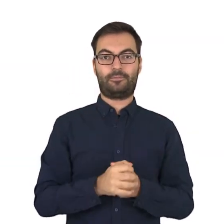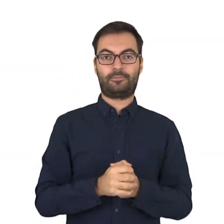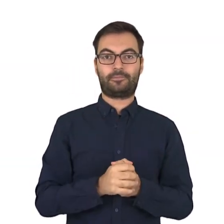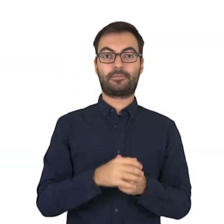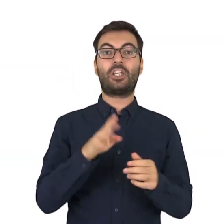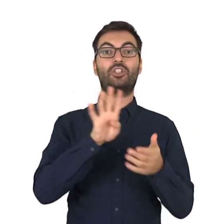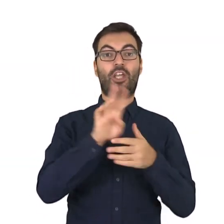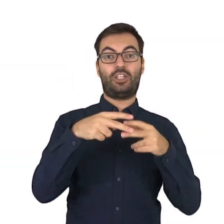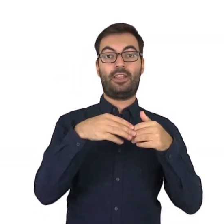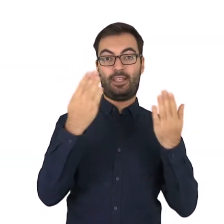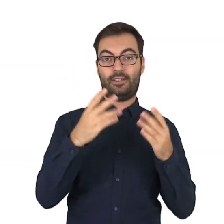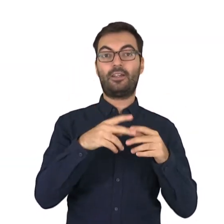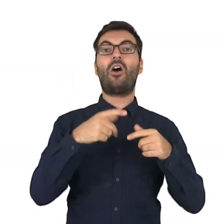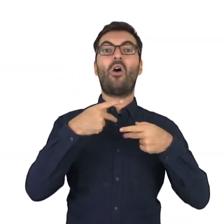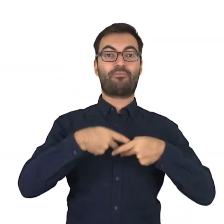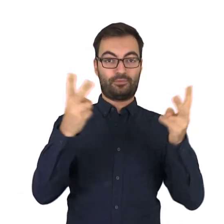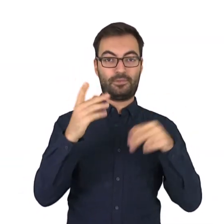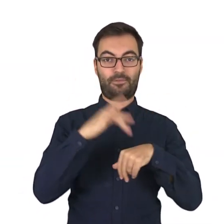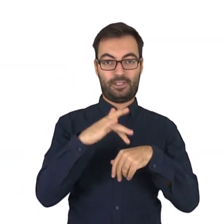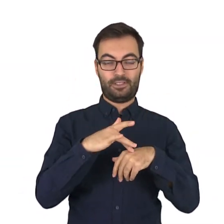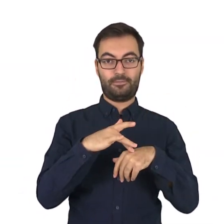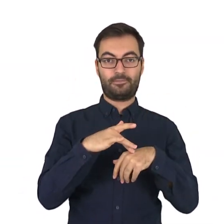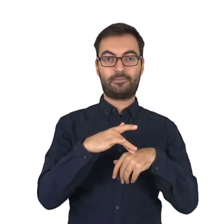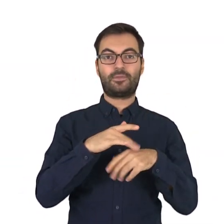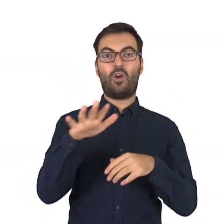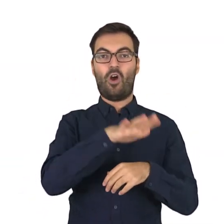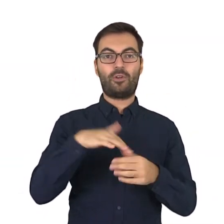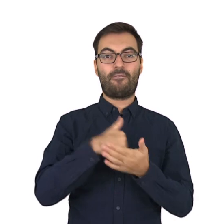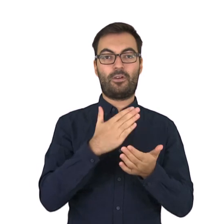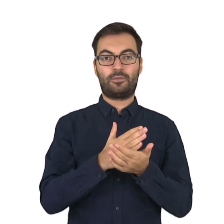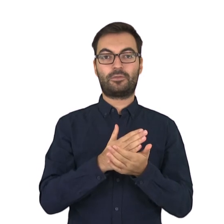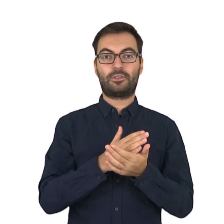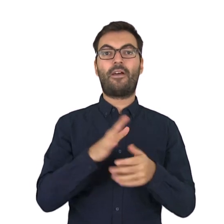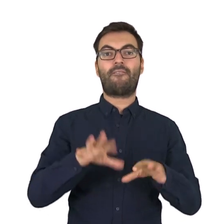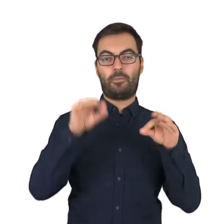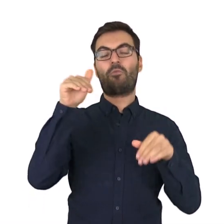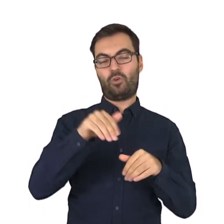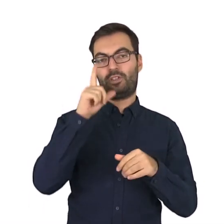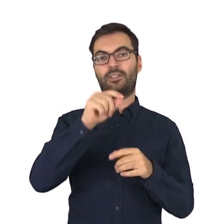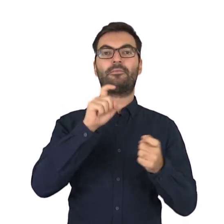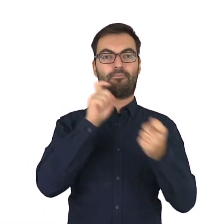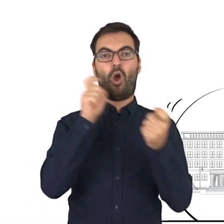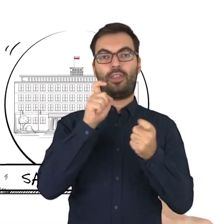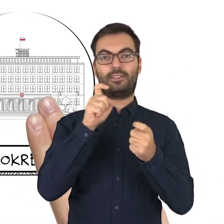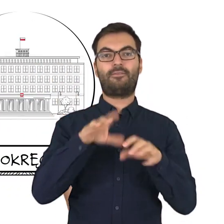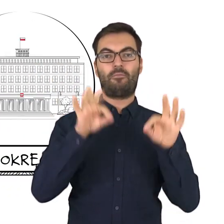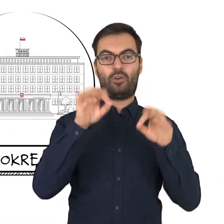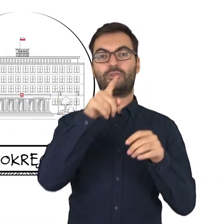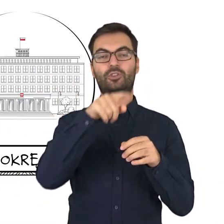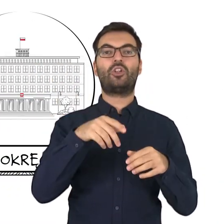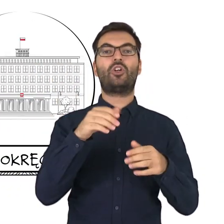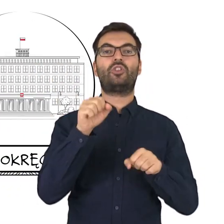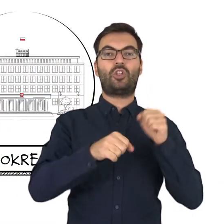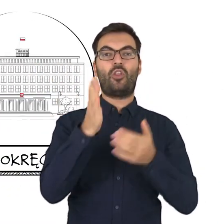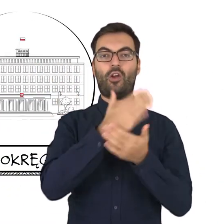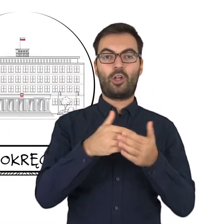Wyborczej. W ciągu 14 dni od ogłoszenia zbiorczych wyników wyborów na obszarze województwa wyborca może złożyć protest wyborczy